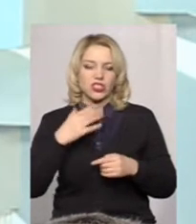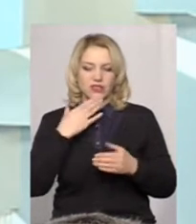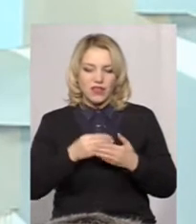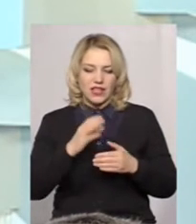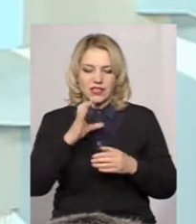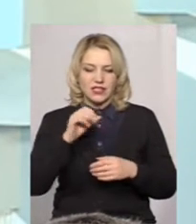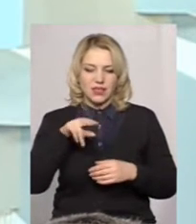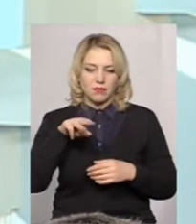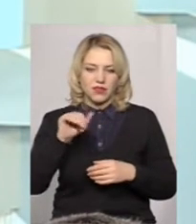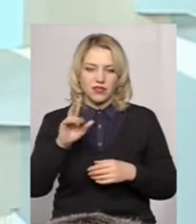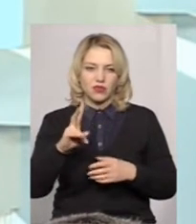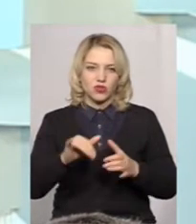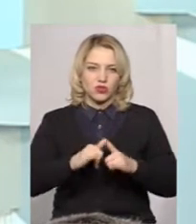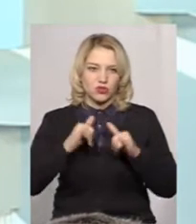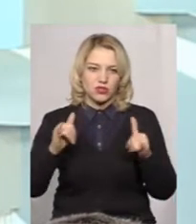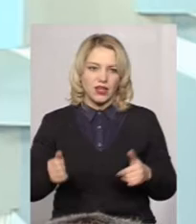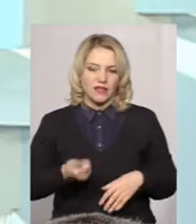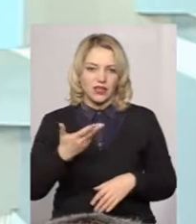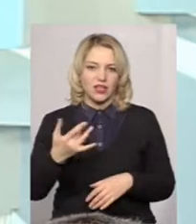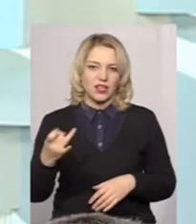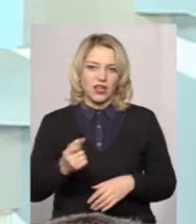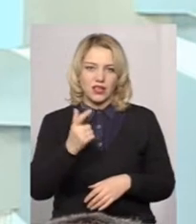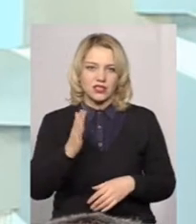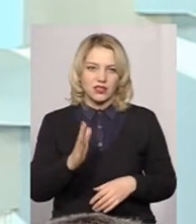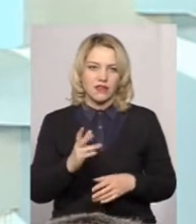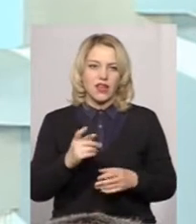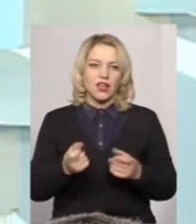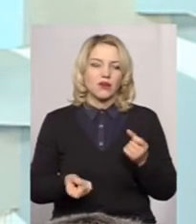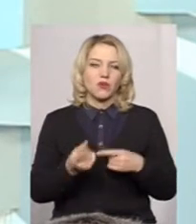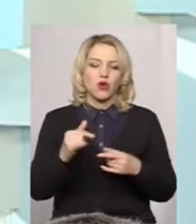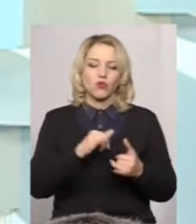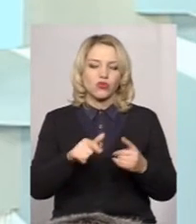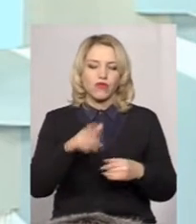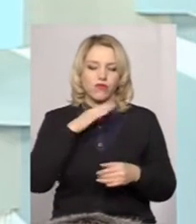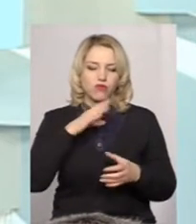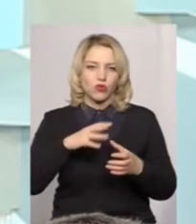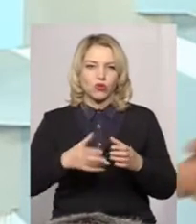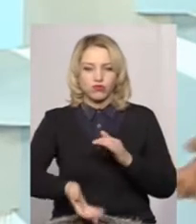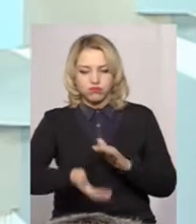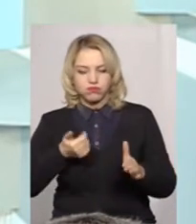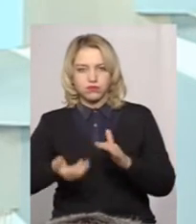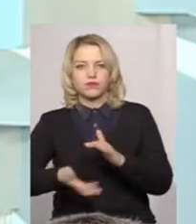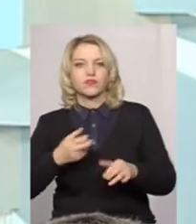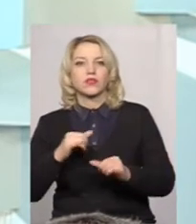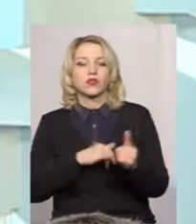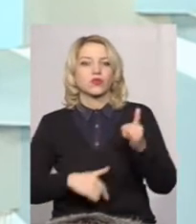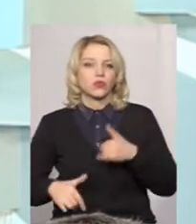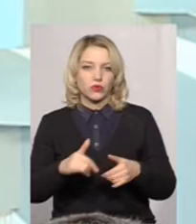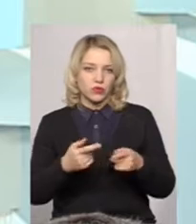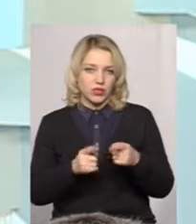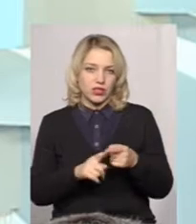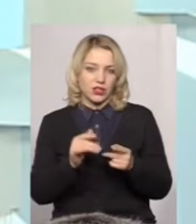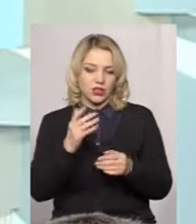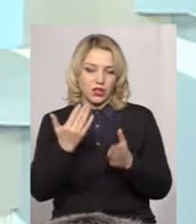зростає в декілька разів. І тоді постає питання, куди ми цю воду будемо відкачувати. І отут якраз проблема в тому, що